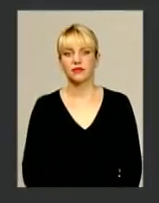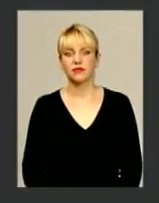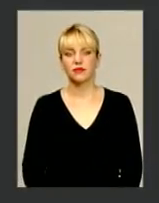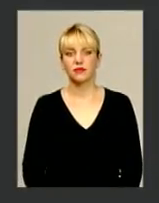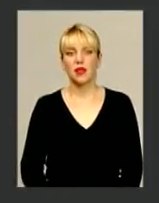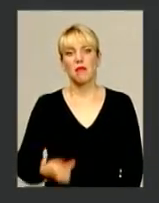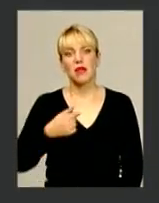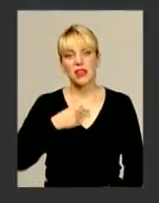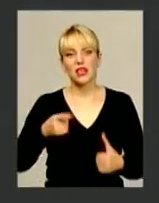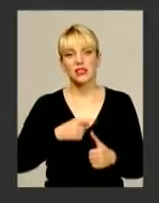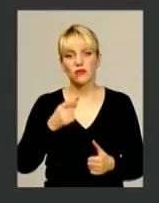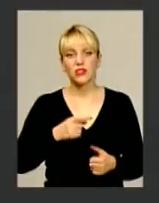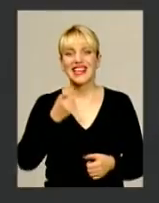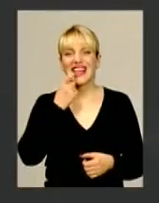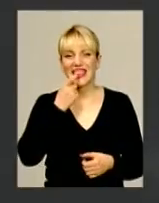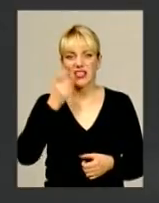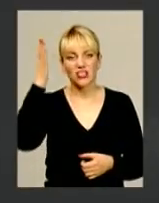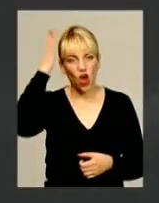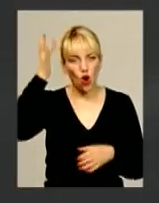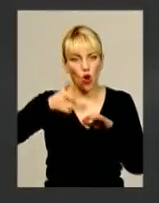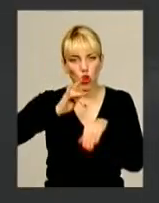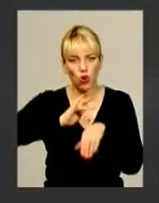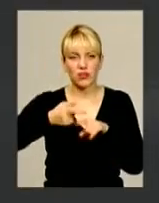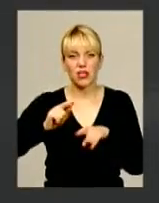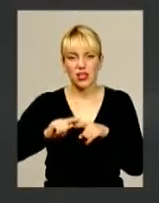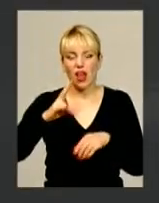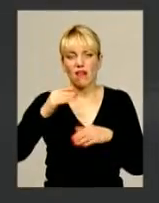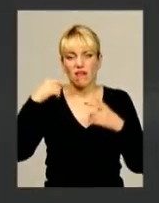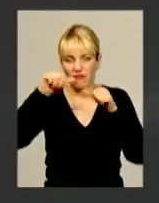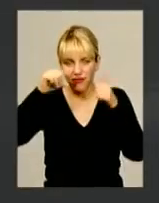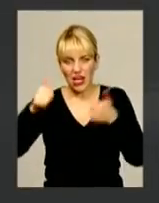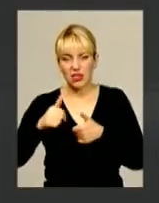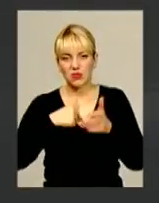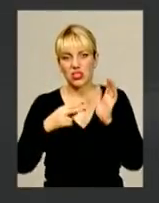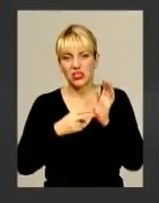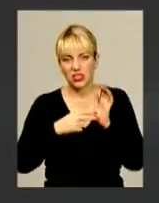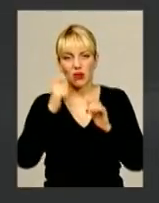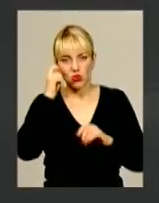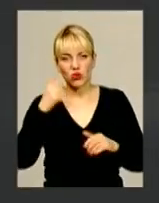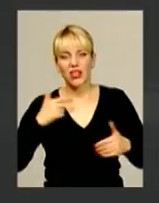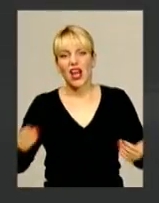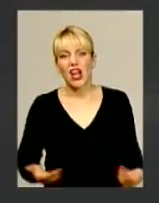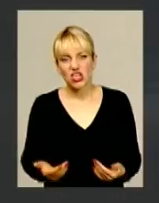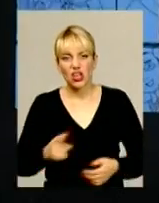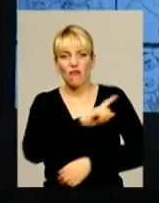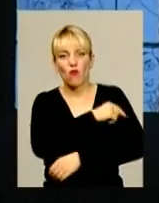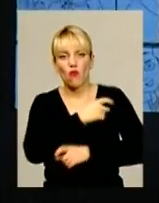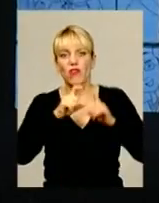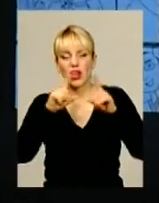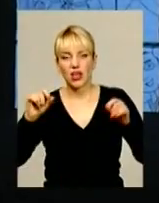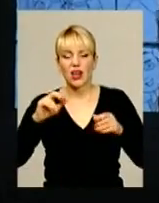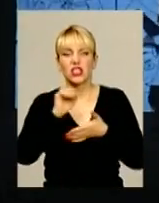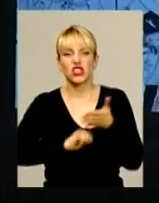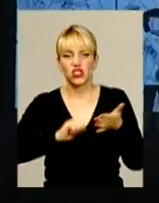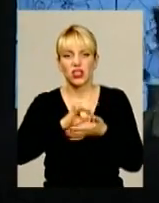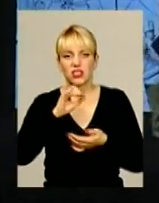Мене звуть Яйцеголовий, на вигляд мені 7 років. Я живу в лікарні через рак». Сумна та